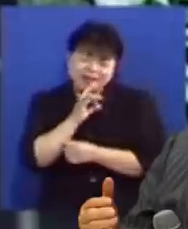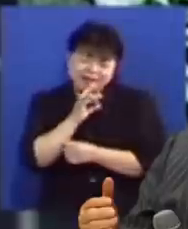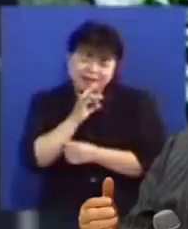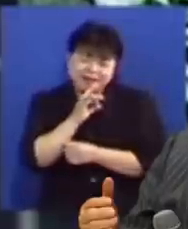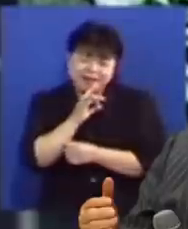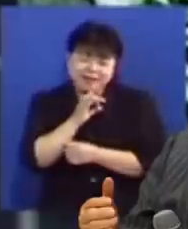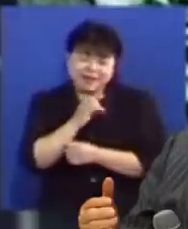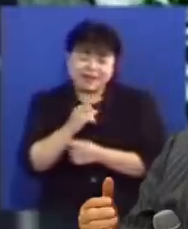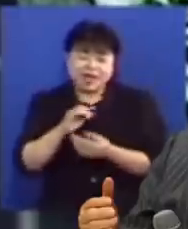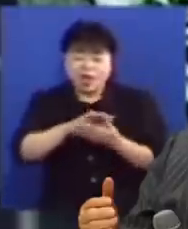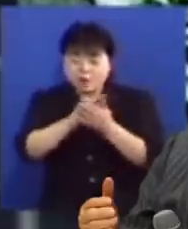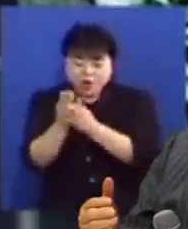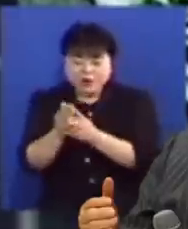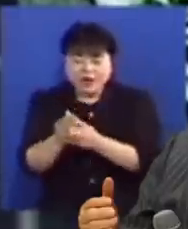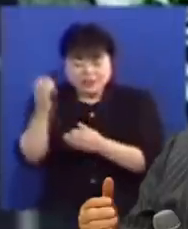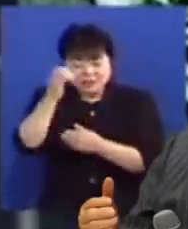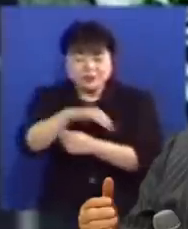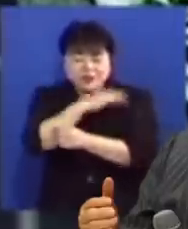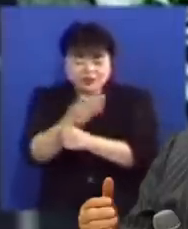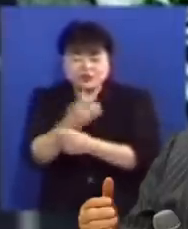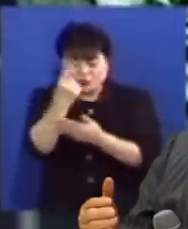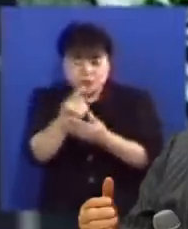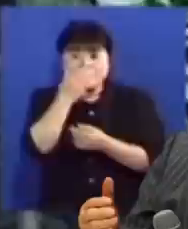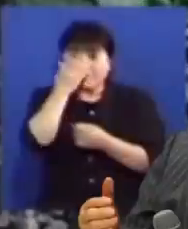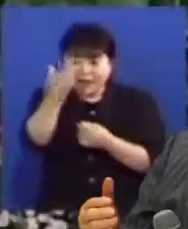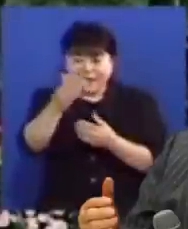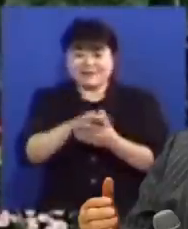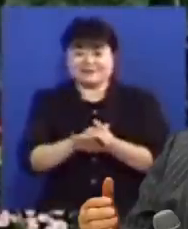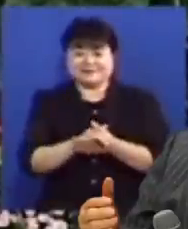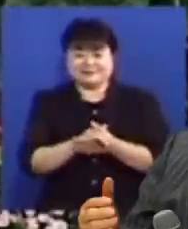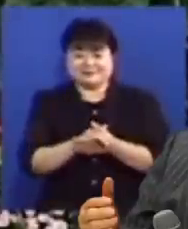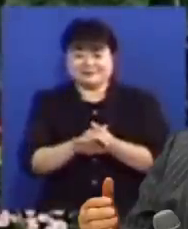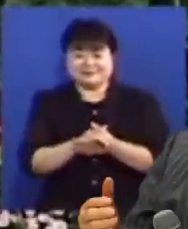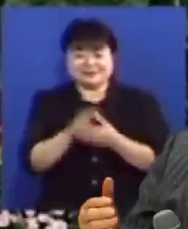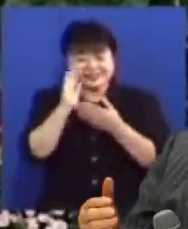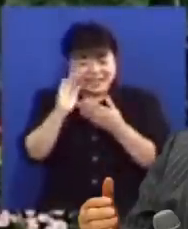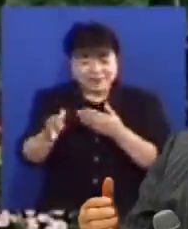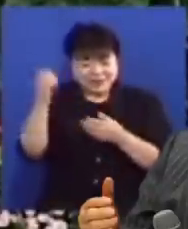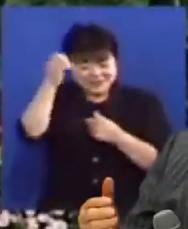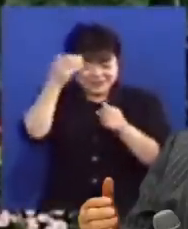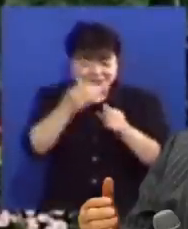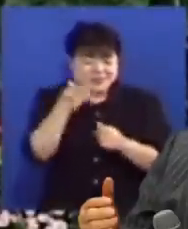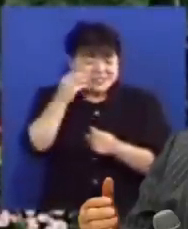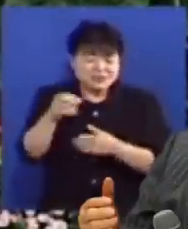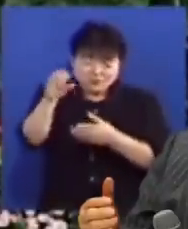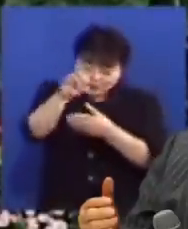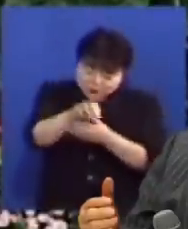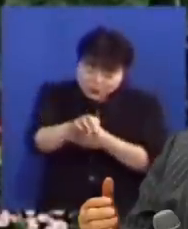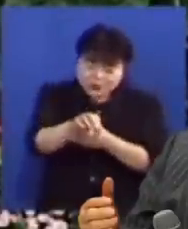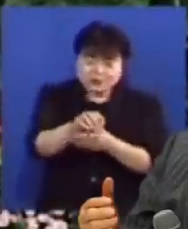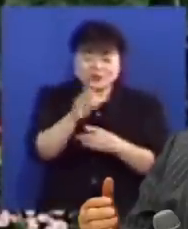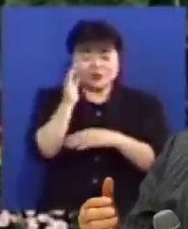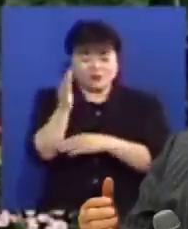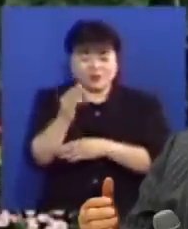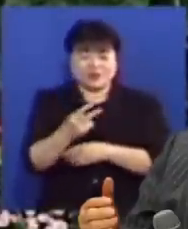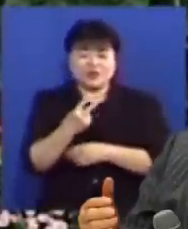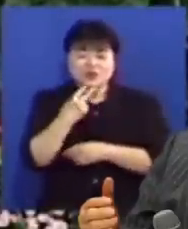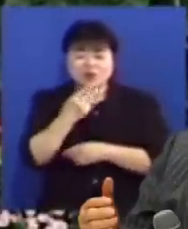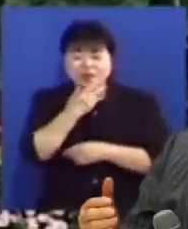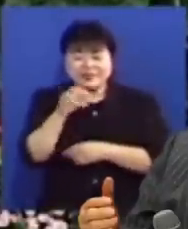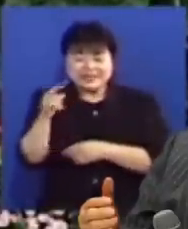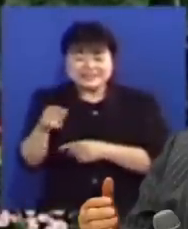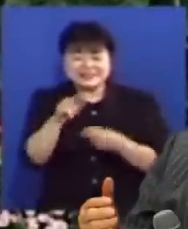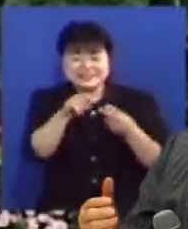변화는 성령의 능력으로 오는 것입니다 그 다음에는 성령을 기름 부으심으로 표현했습니다 요한 1서 2장